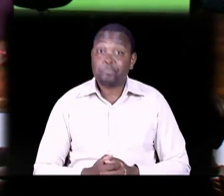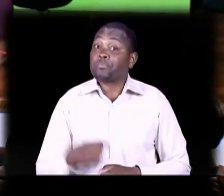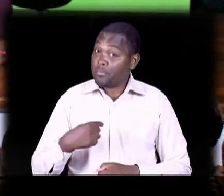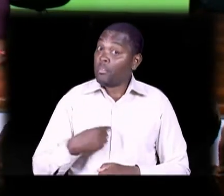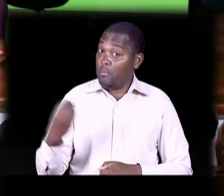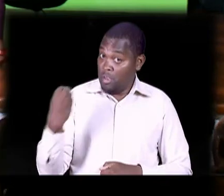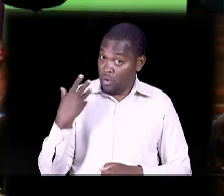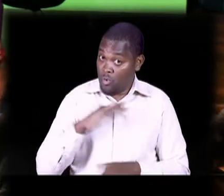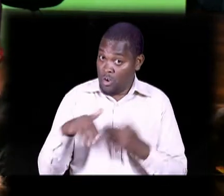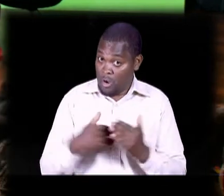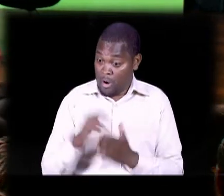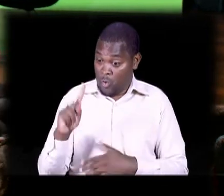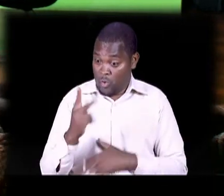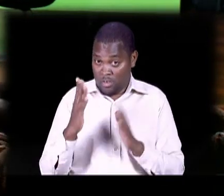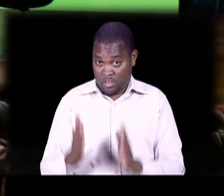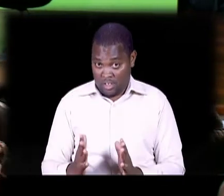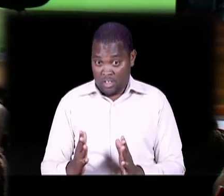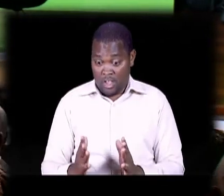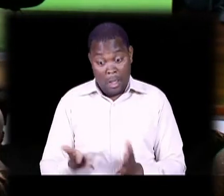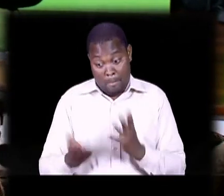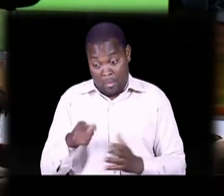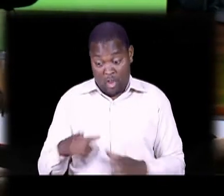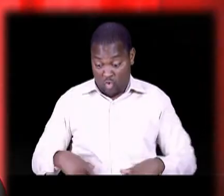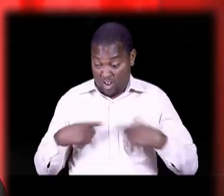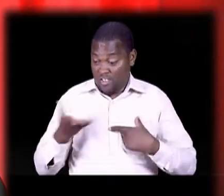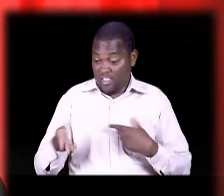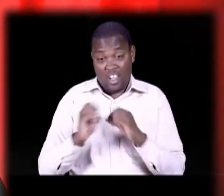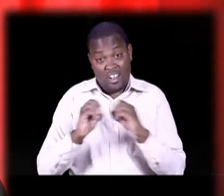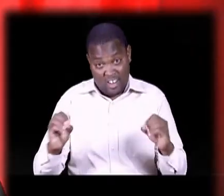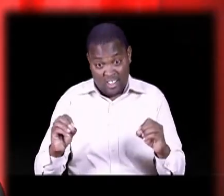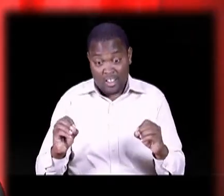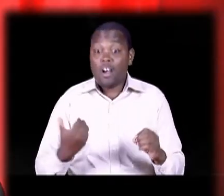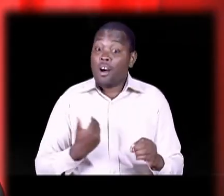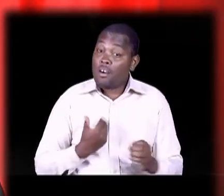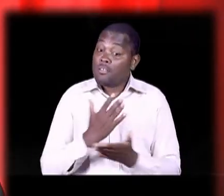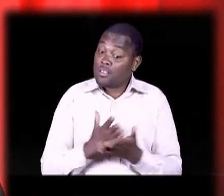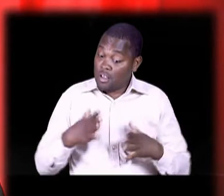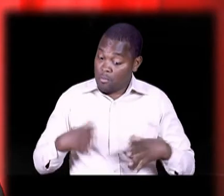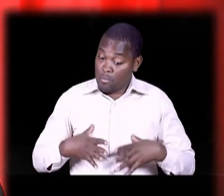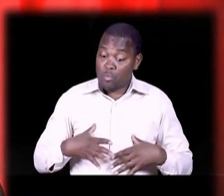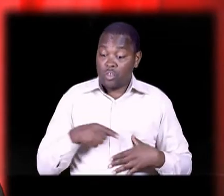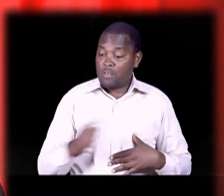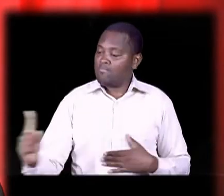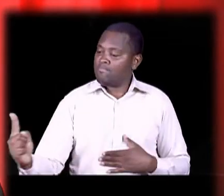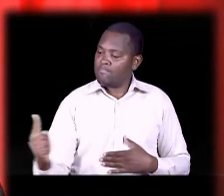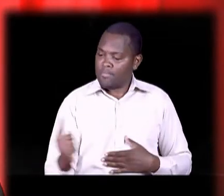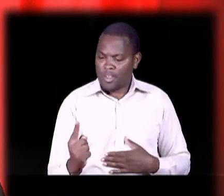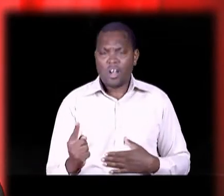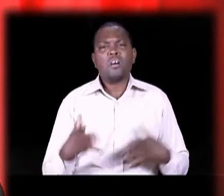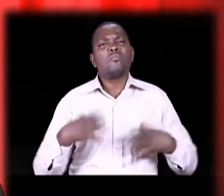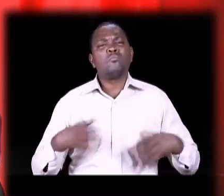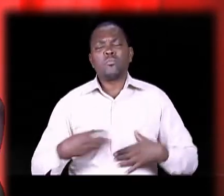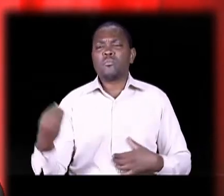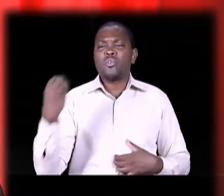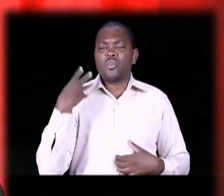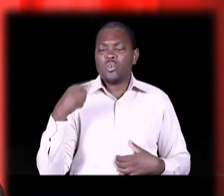Wacha niseme kituki moja Kituki moja nimegungi wana wa Kenya Hata wewe kama simu kajua haku Kuna watu wakifika pale kupiga